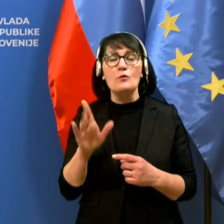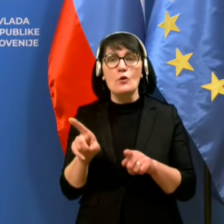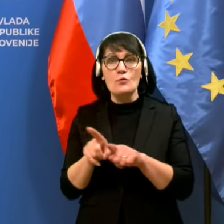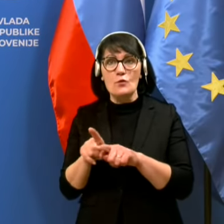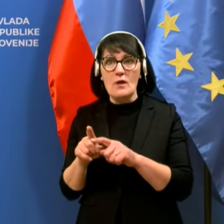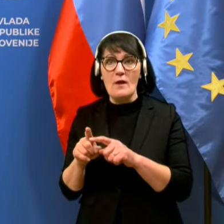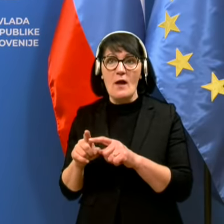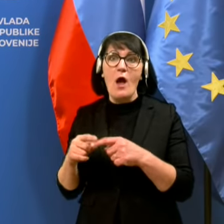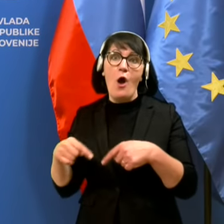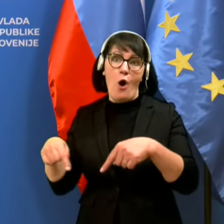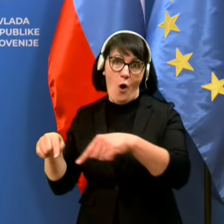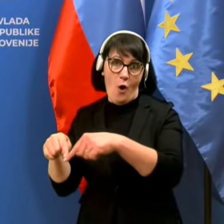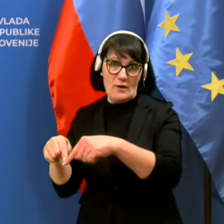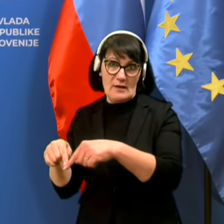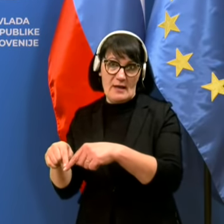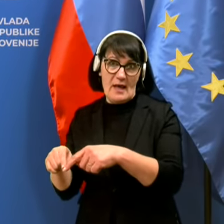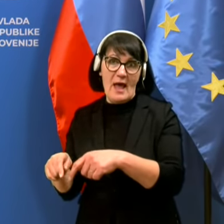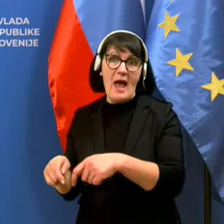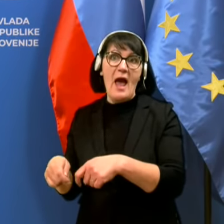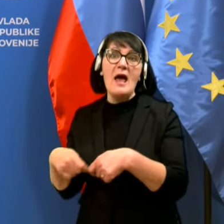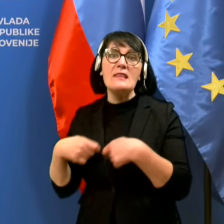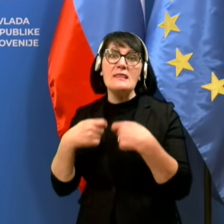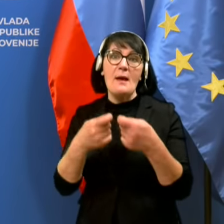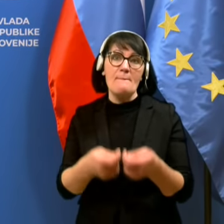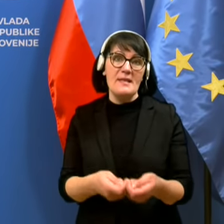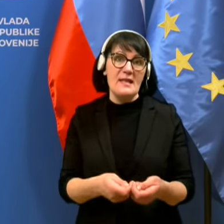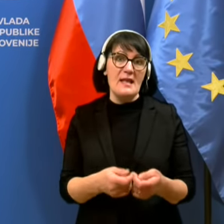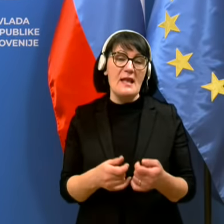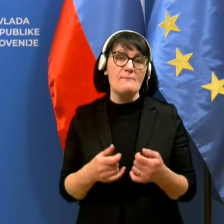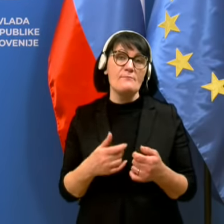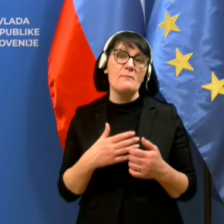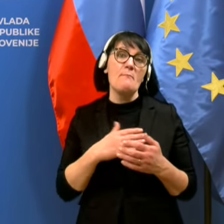namenili gostoljubje našim gostom, ampak